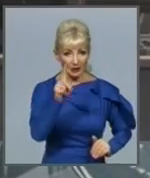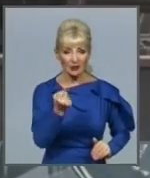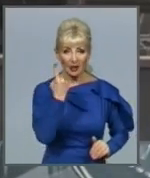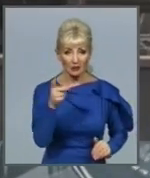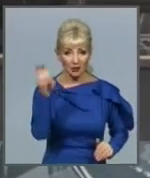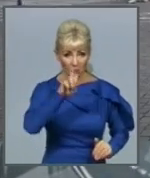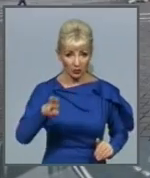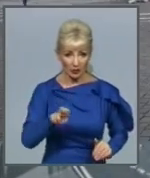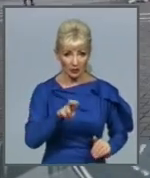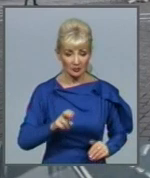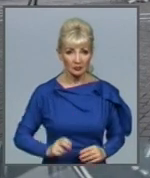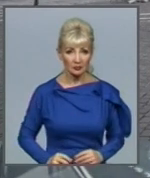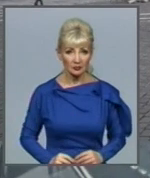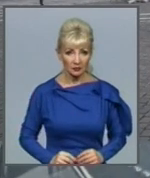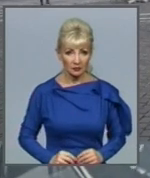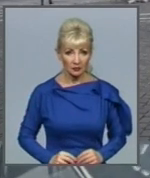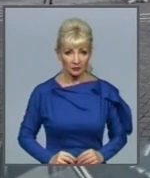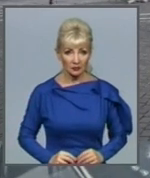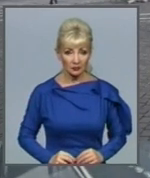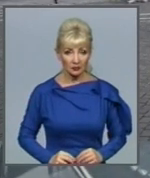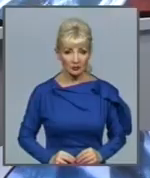Біляєва, Євген Клочком, Харківські Звістя.